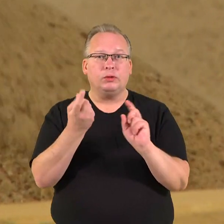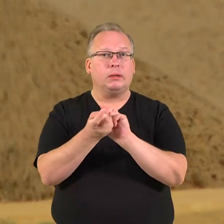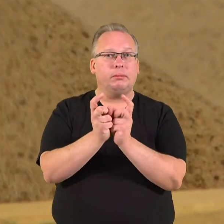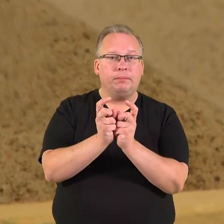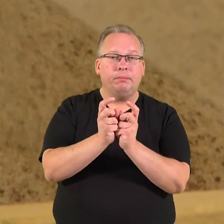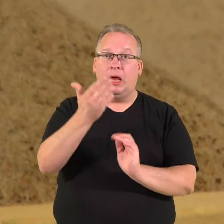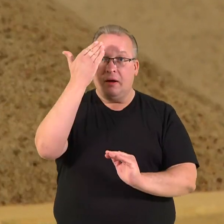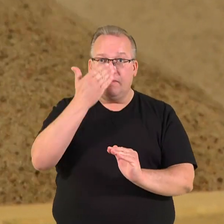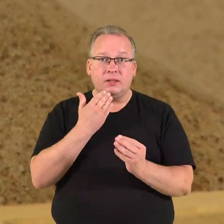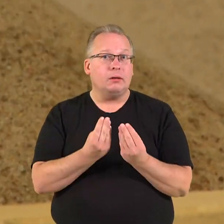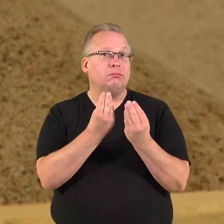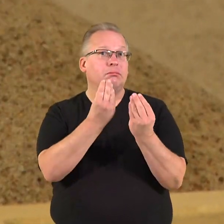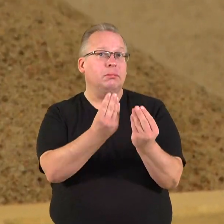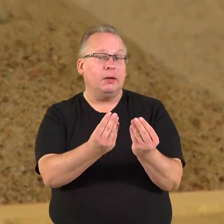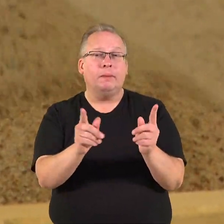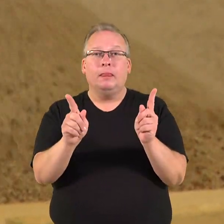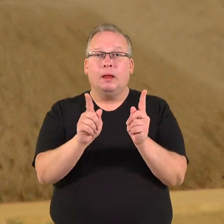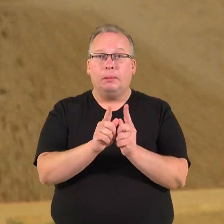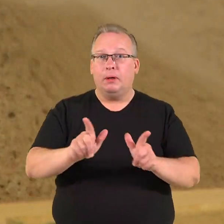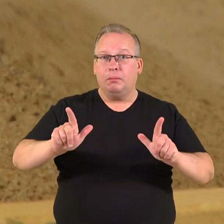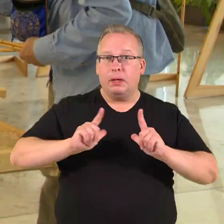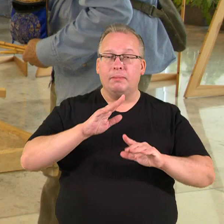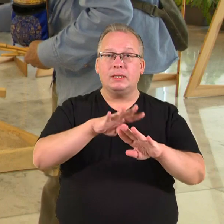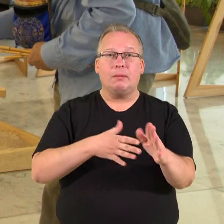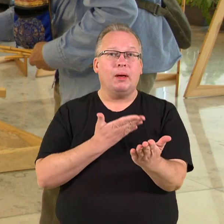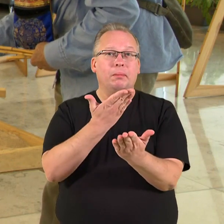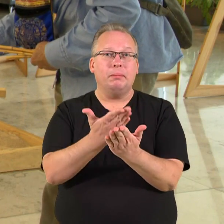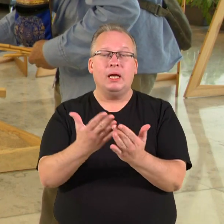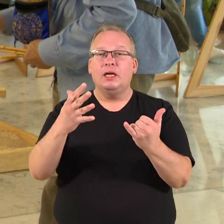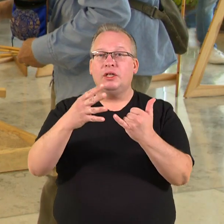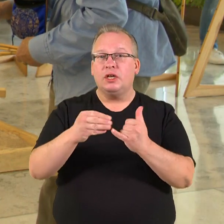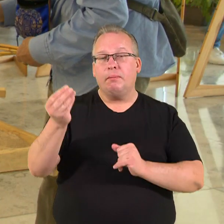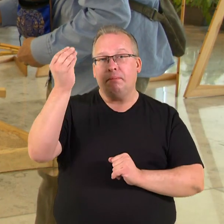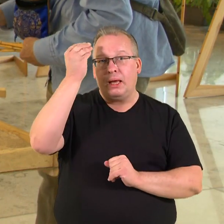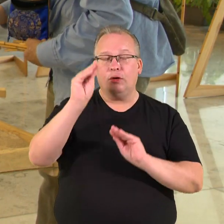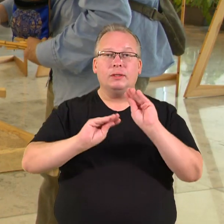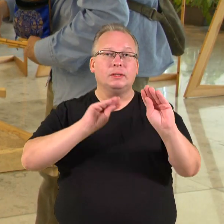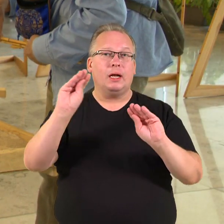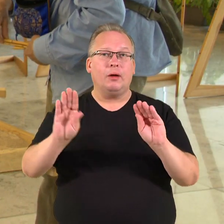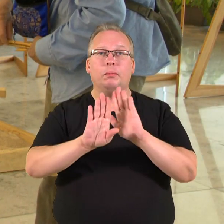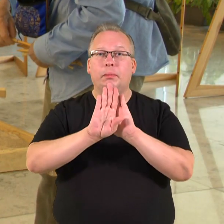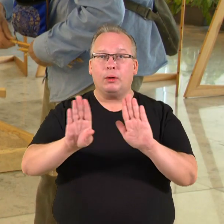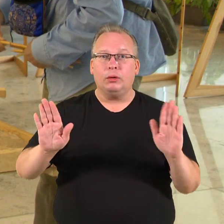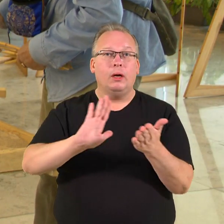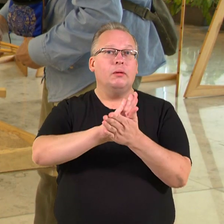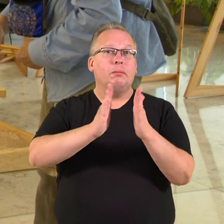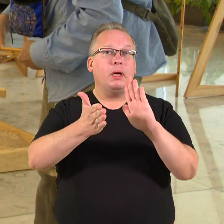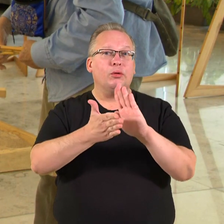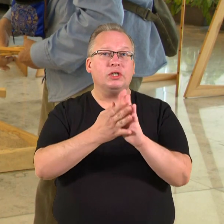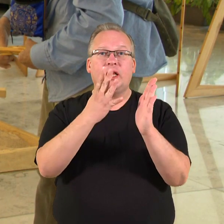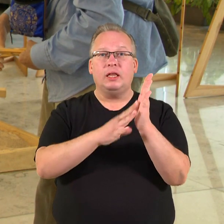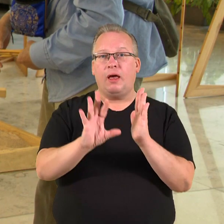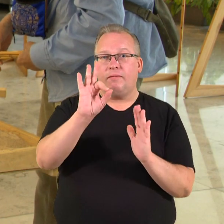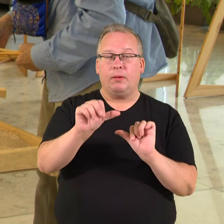Vasarą atnešė dalelę Pajūrio ir į Vilnių Seime pristatyta žemės meno instalacijų paruda, kurią parengė 90